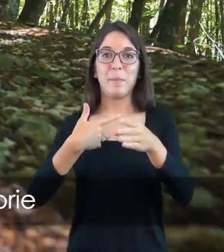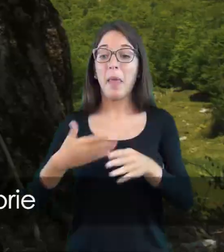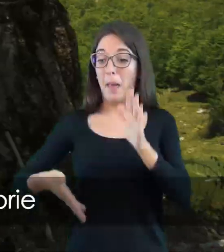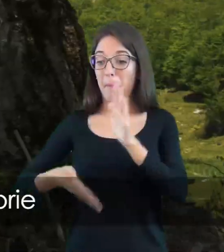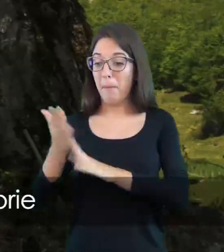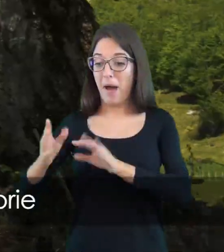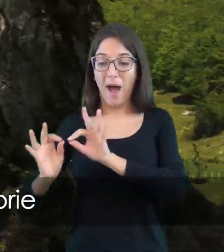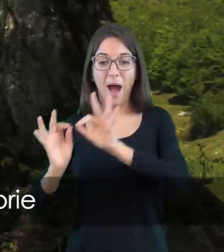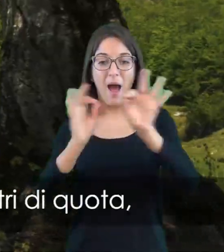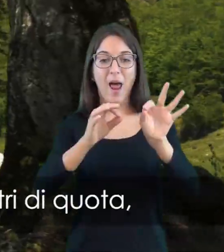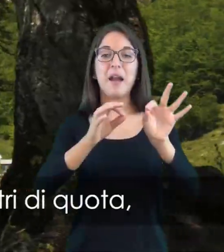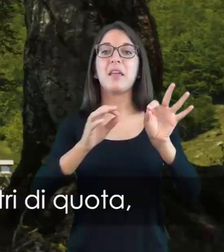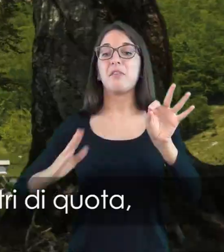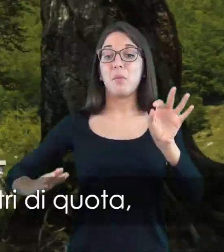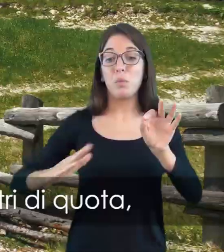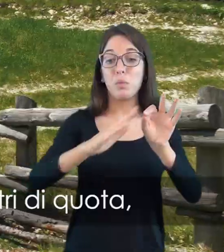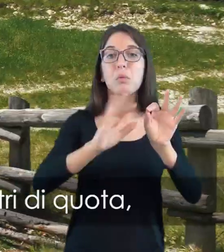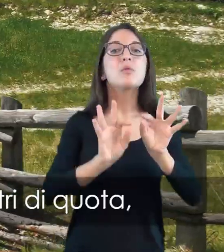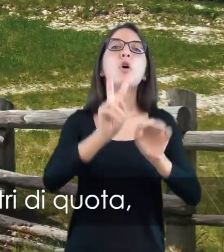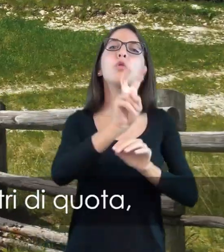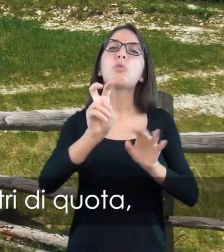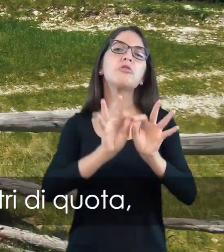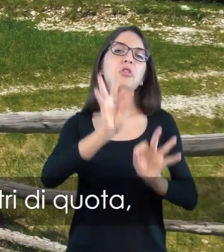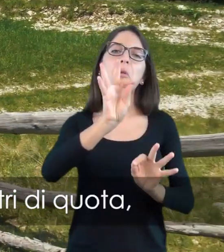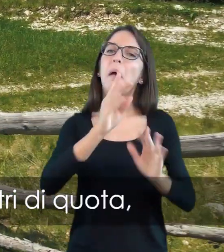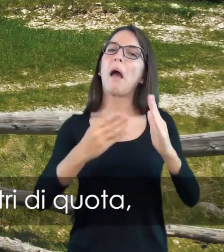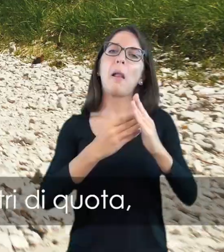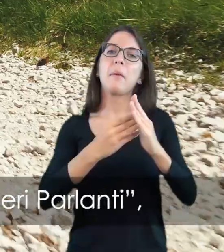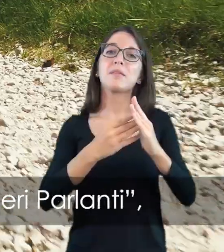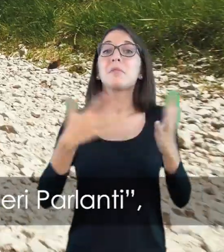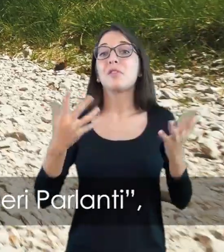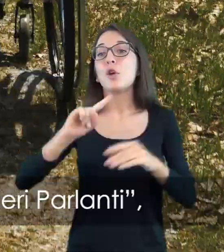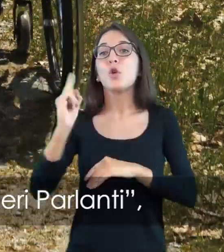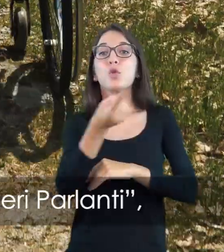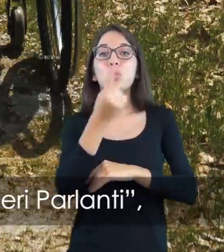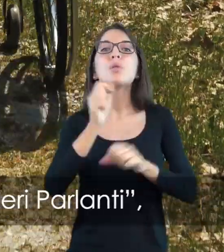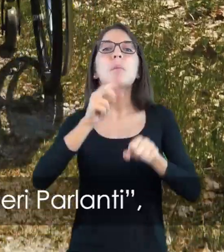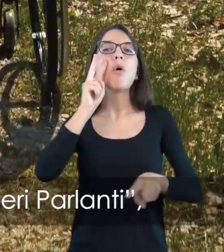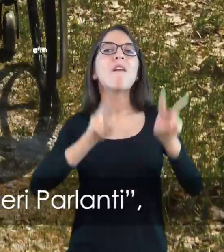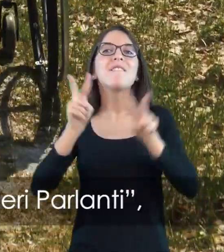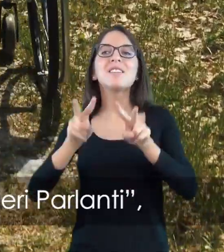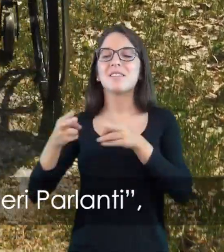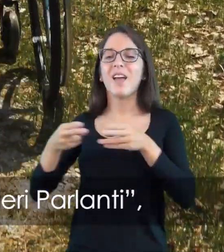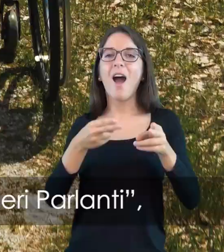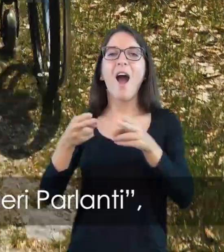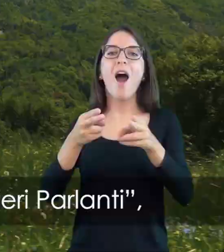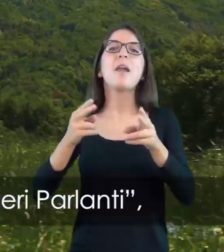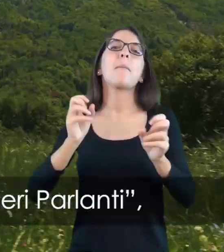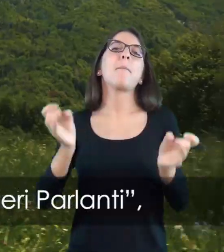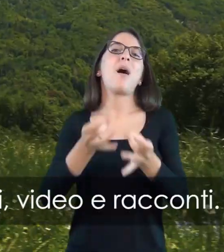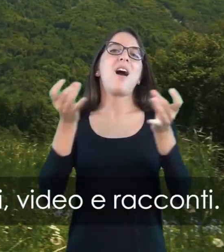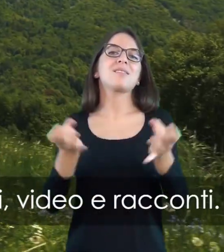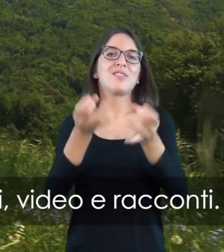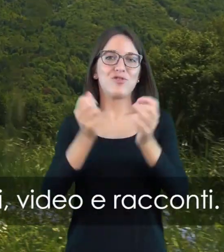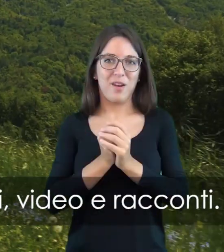200 metri, anche chi ha disabilità motorie può vivere la montagna a mille metri di quota. Inoltre, grazie all'innovativa app